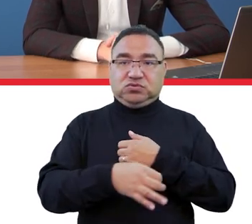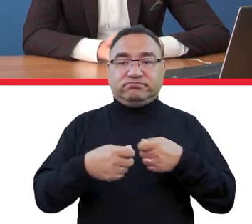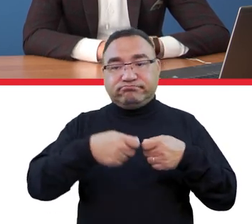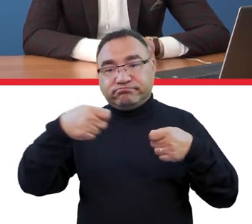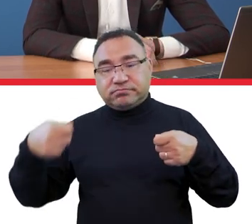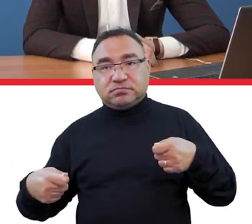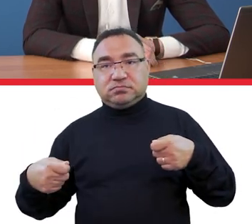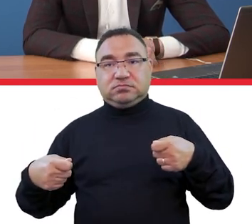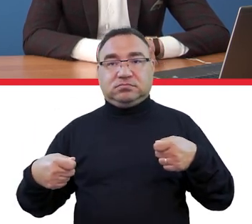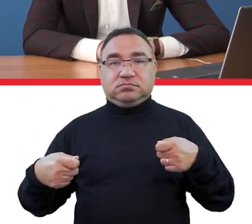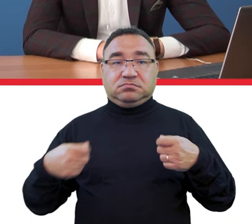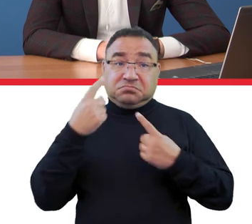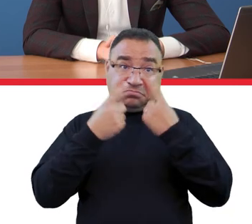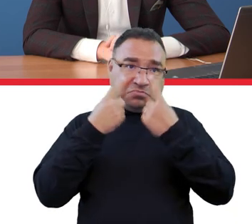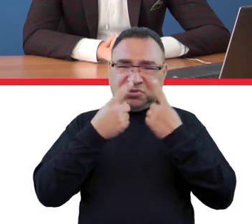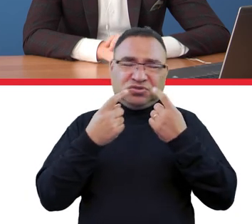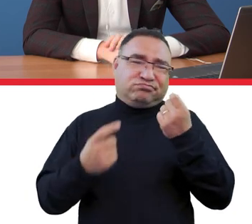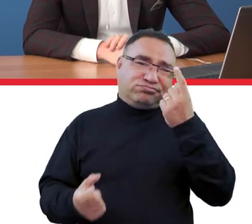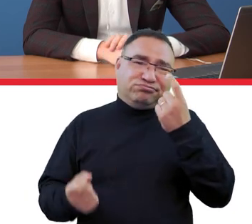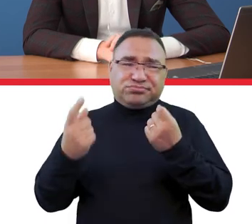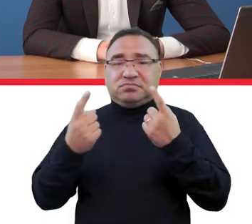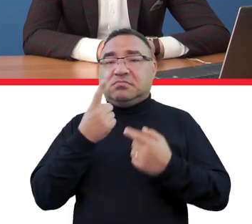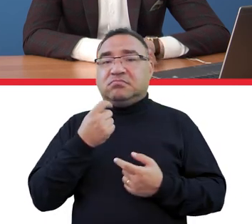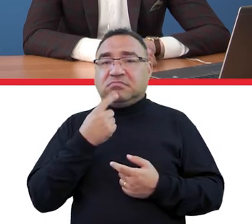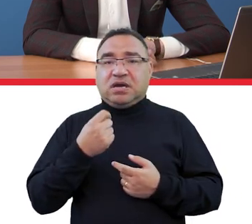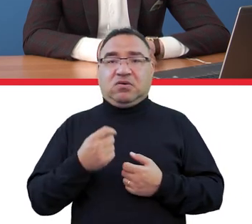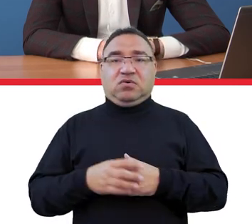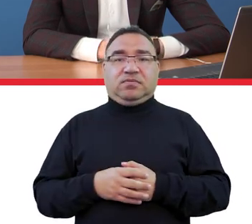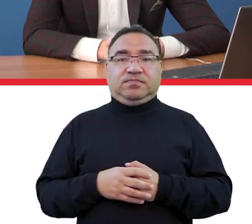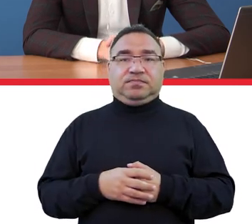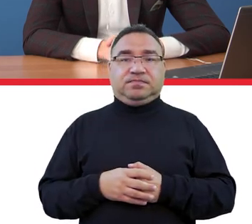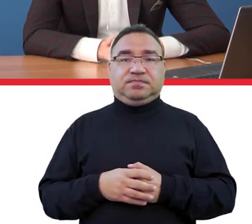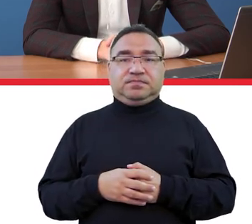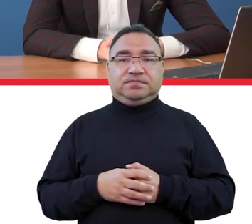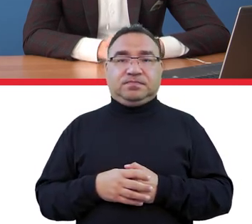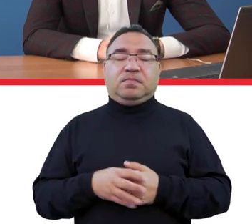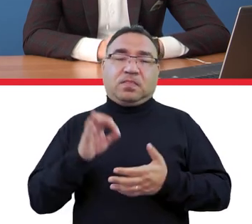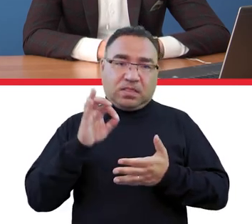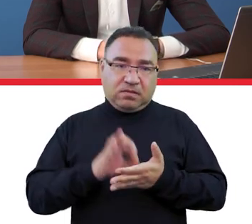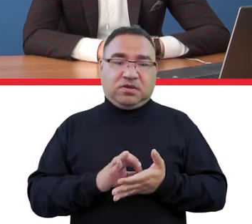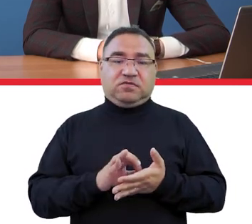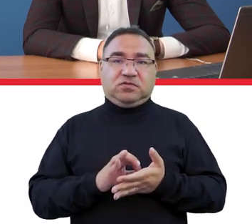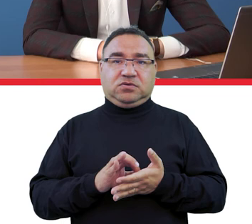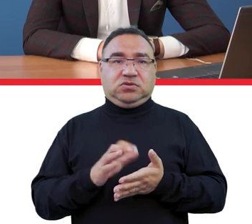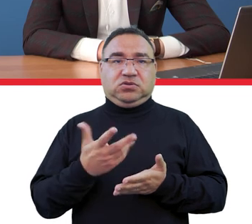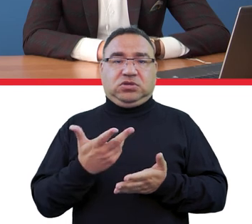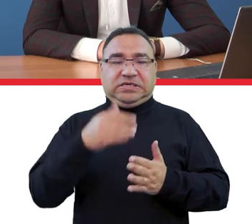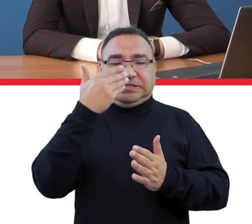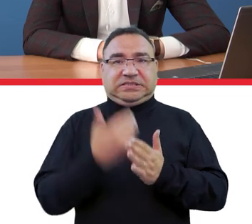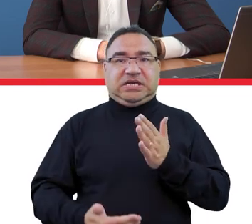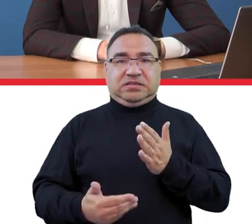mam nadzieję że to będą sporadyczne przypadki a najlepiej jakby ich nie było ale na pewno nie kosztem